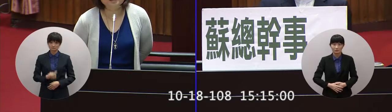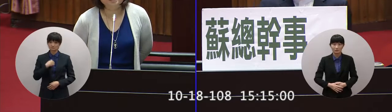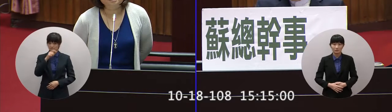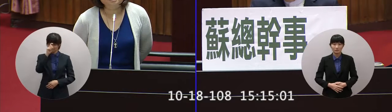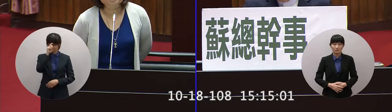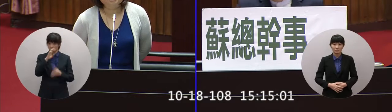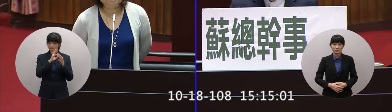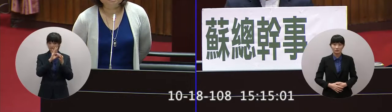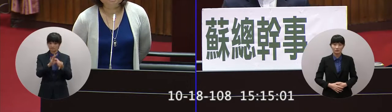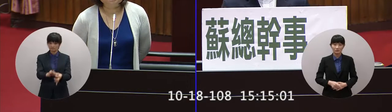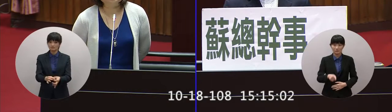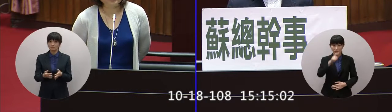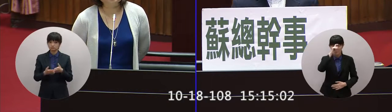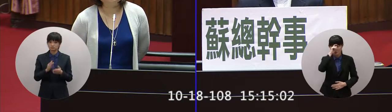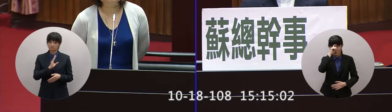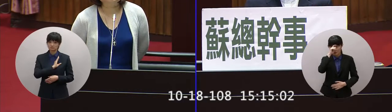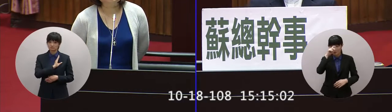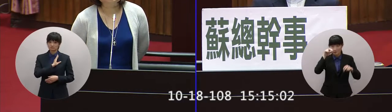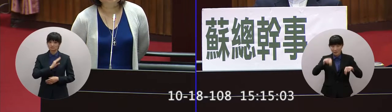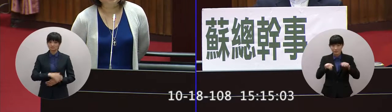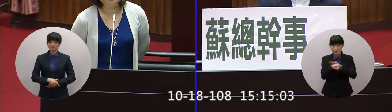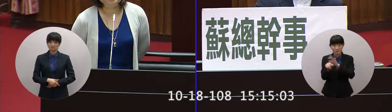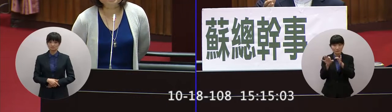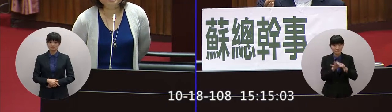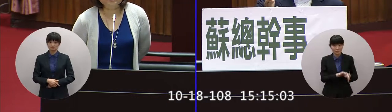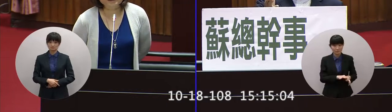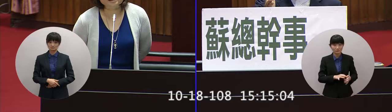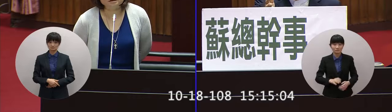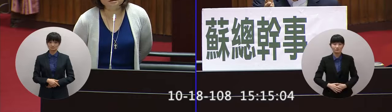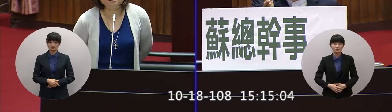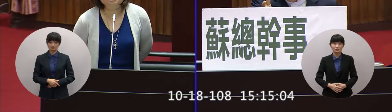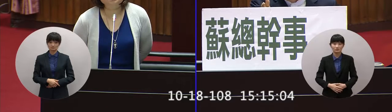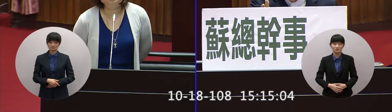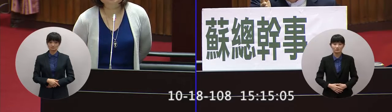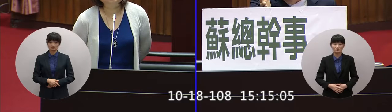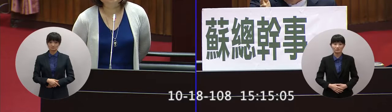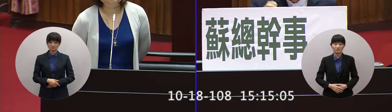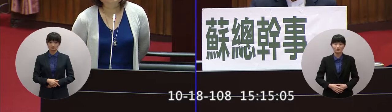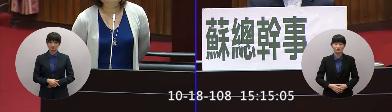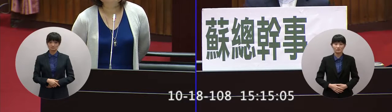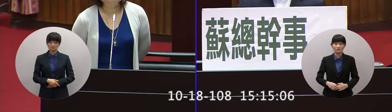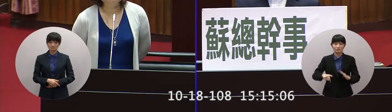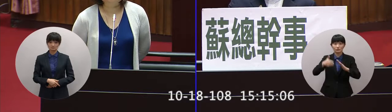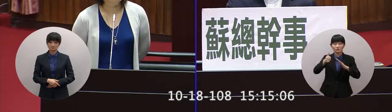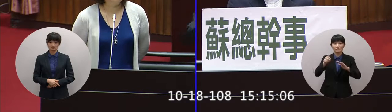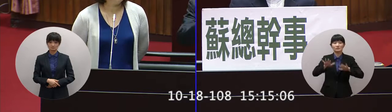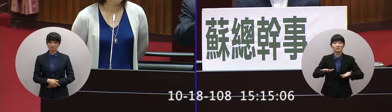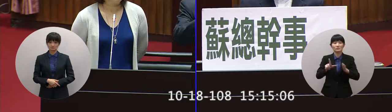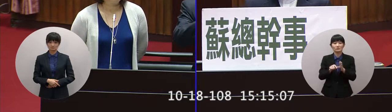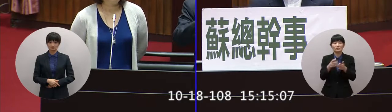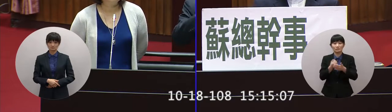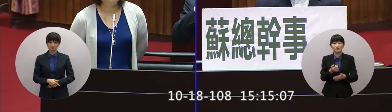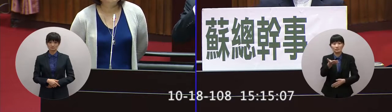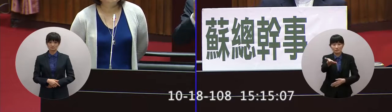繼續你希望他繼續對因為這次的維持請問讓你講讓